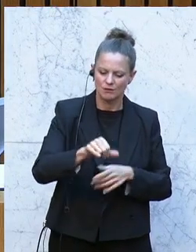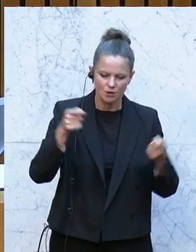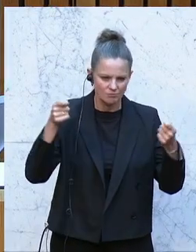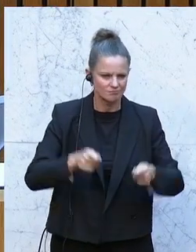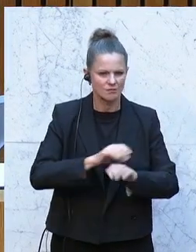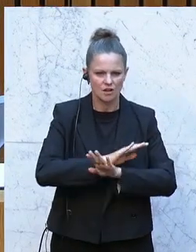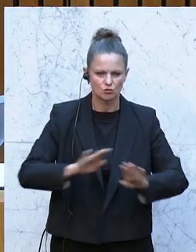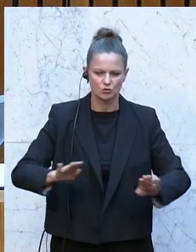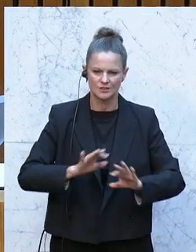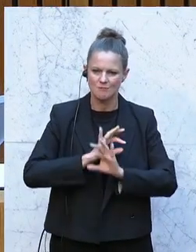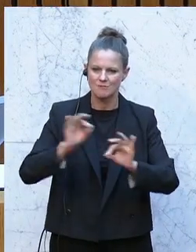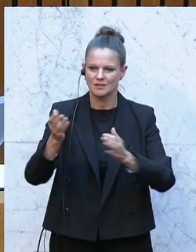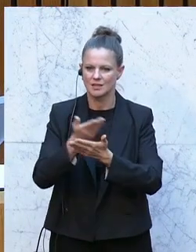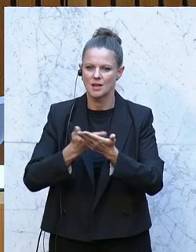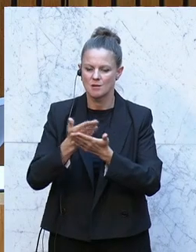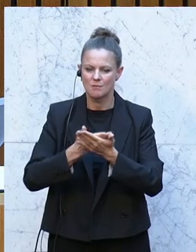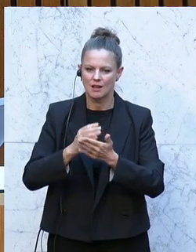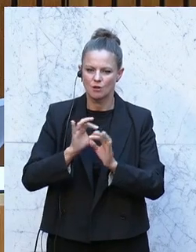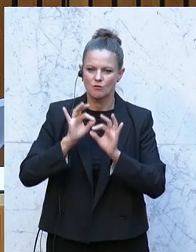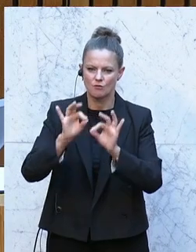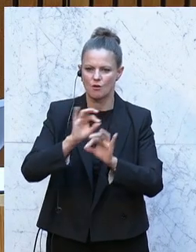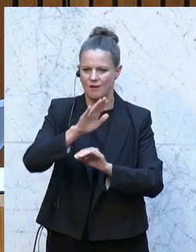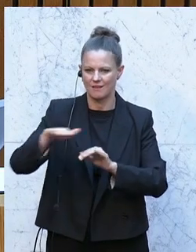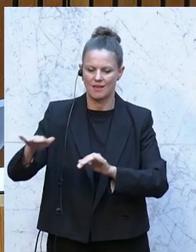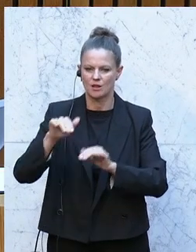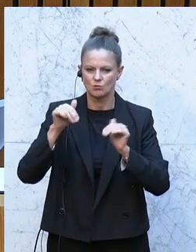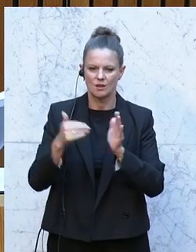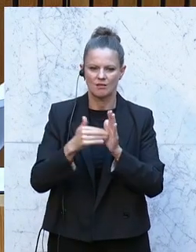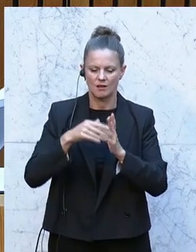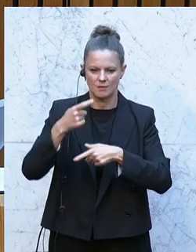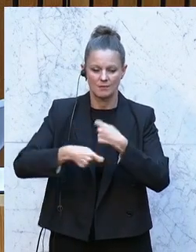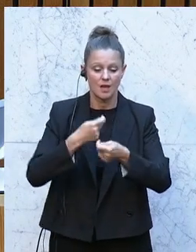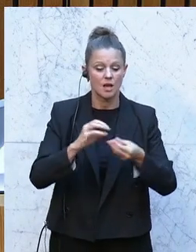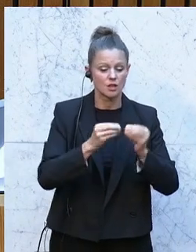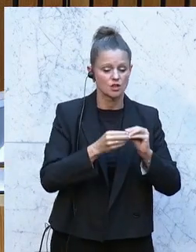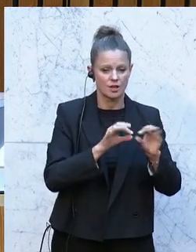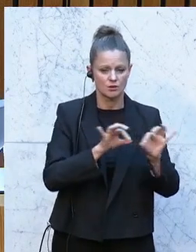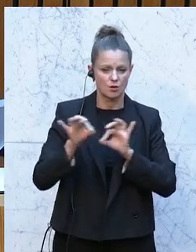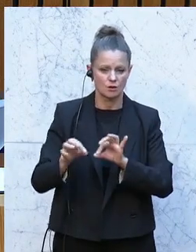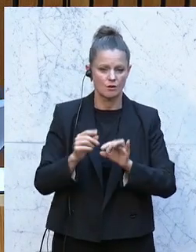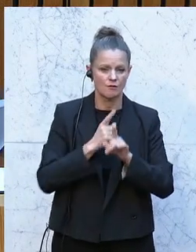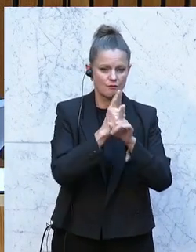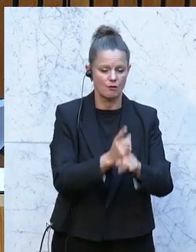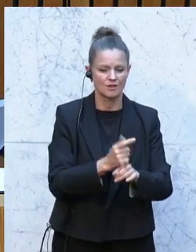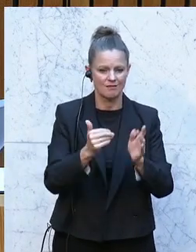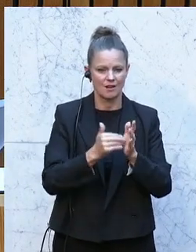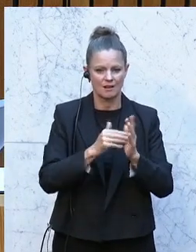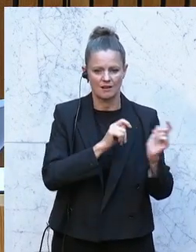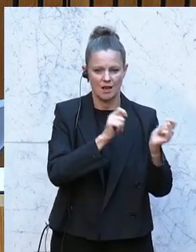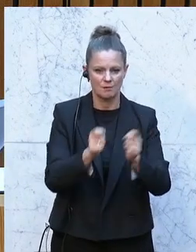beste Bildung für unsere Kinder dringlich zu behandeln. Gemäß der Geschäftsordnung wird der dringliche Antrag um 15 Uhr